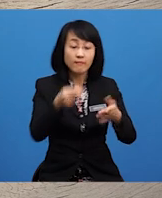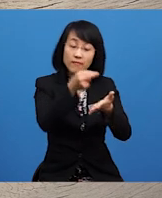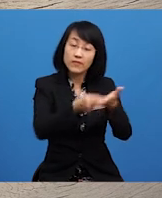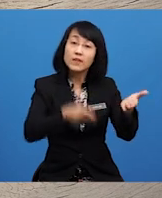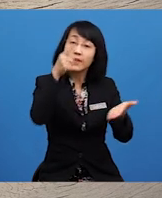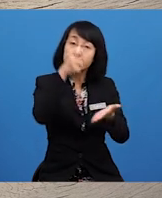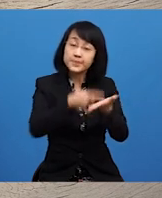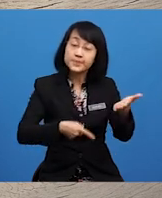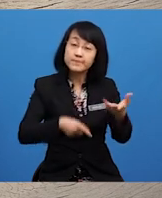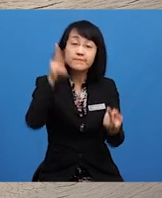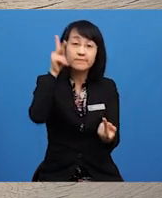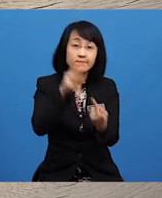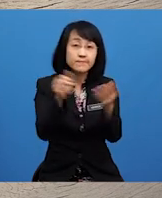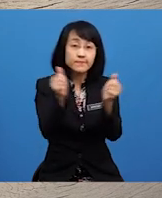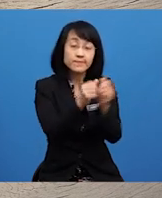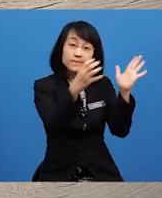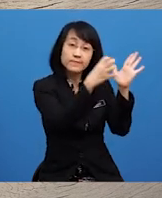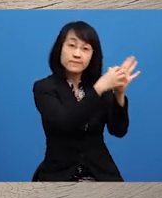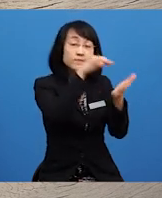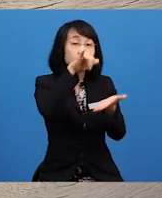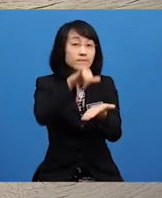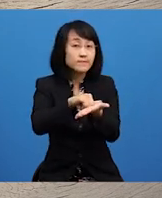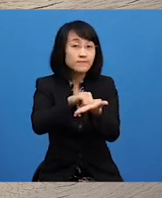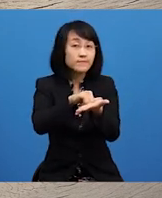yang sesuai dengan petikan tersebut?